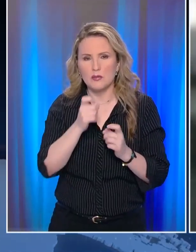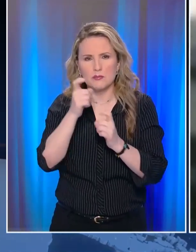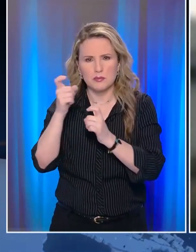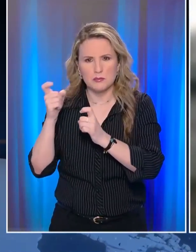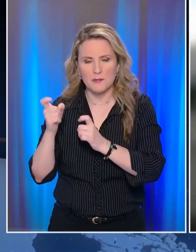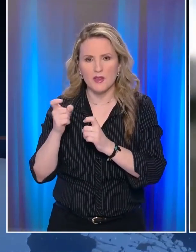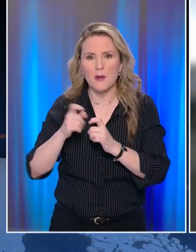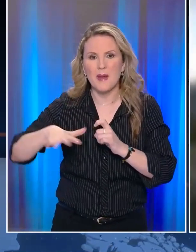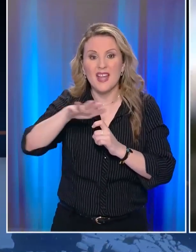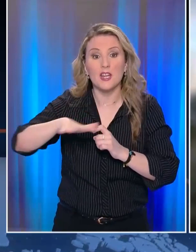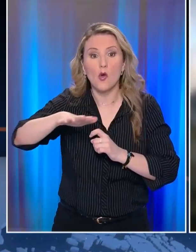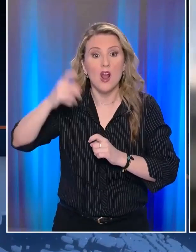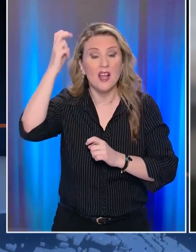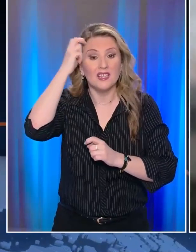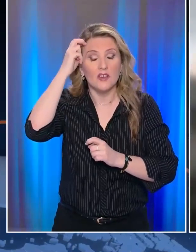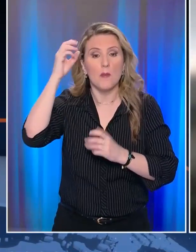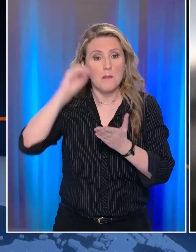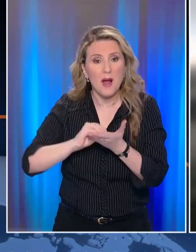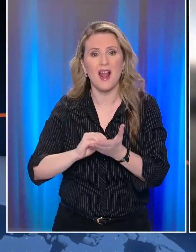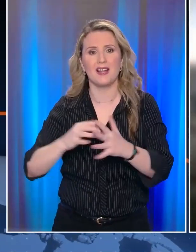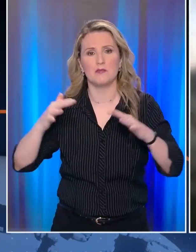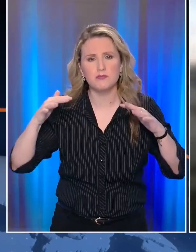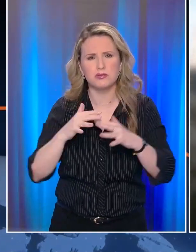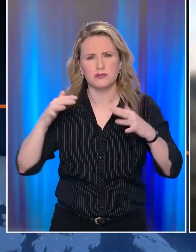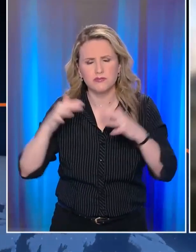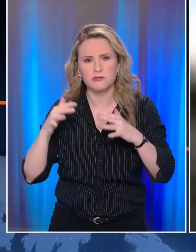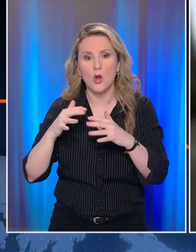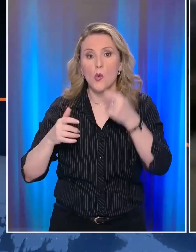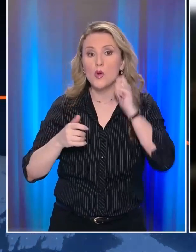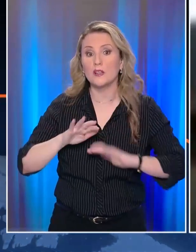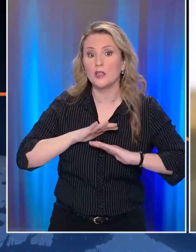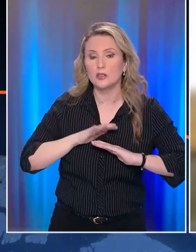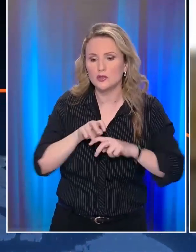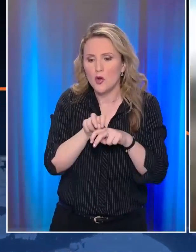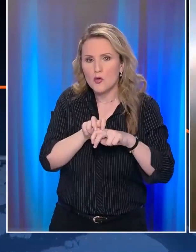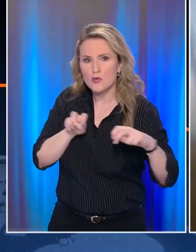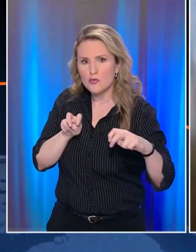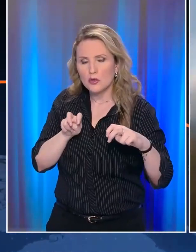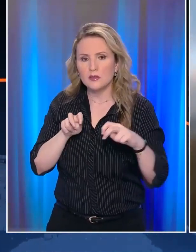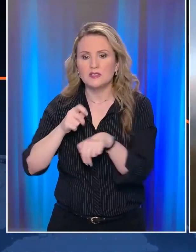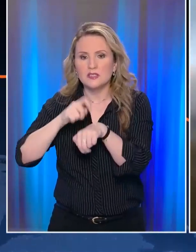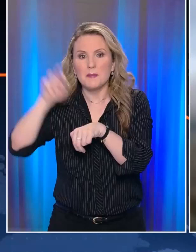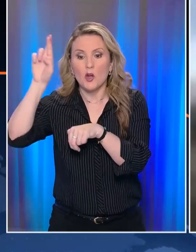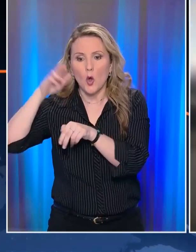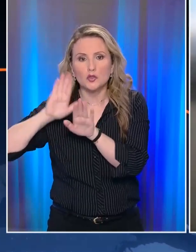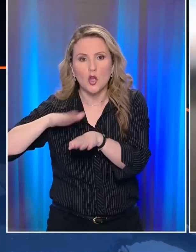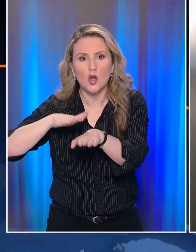Τα περιχώρα του Κιέβου μετατρέπονται ξανά σε πεδίο μαχών Ο Ουκρανικός στρατός στείνει ενέδρα σε ρωσικό κομπόι